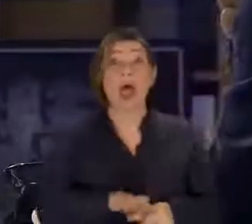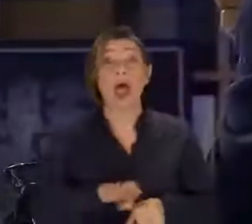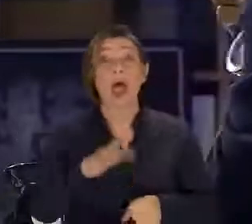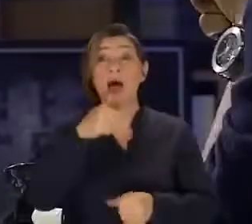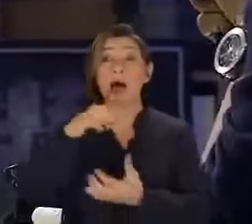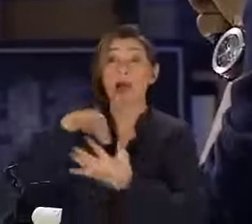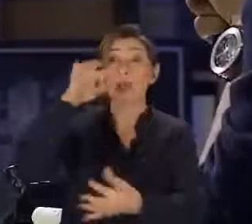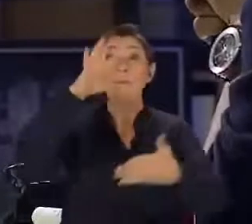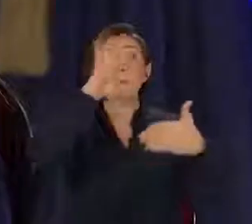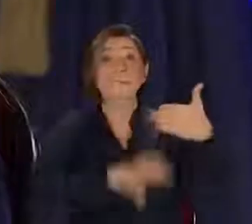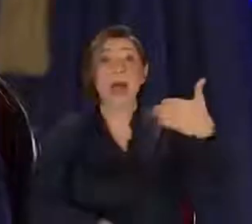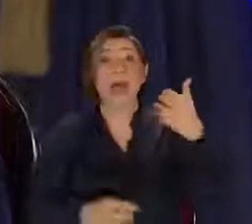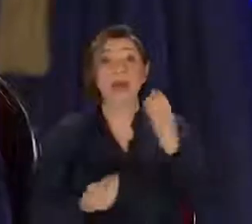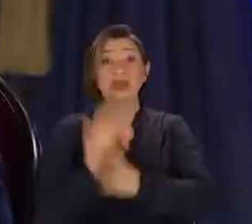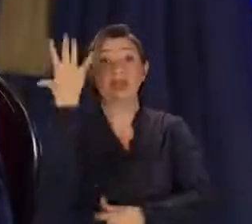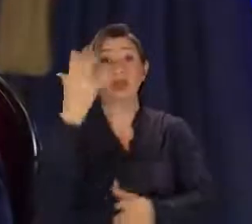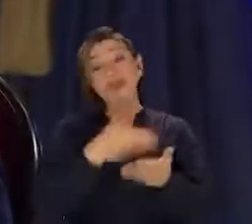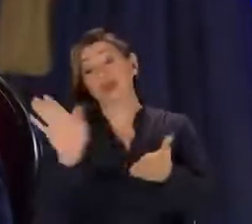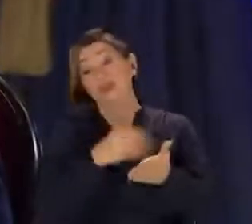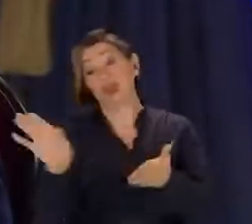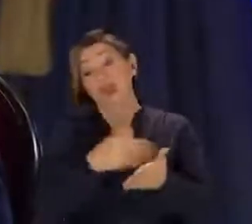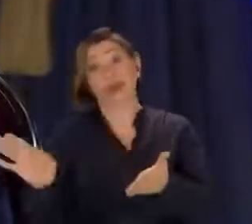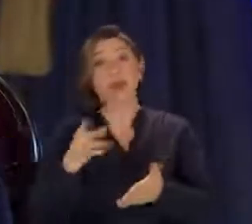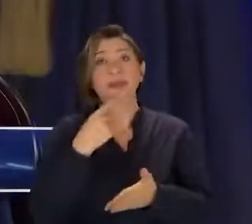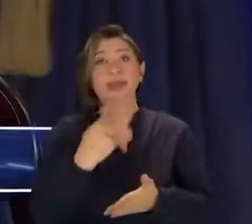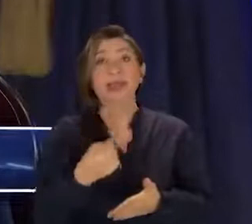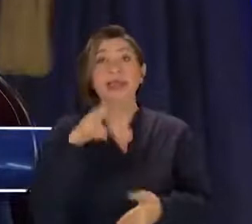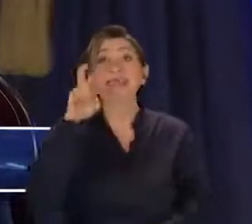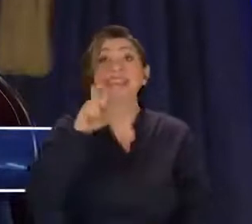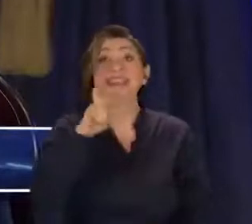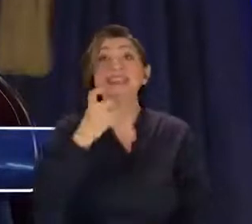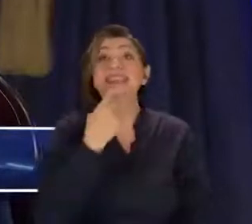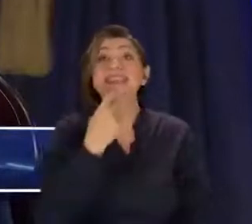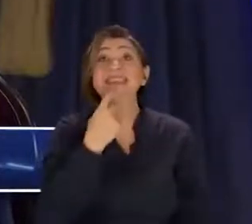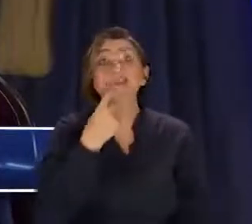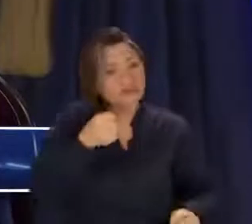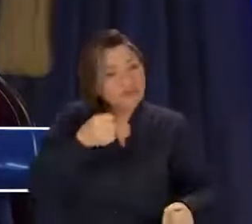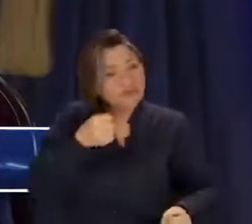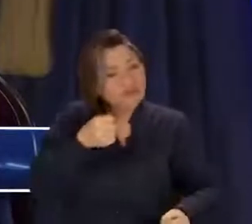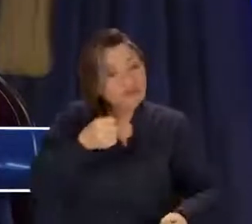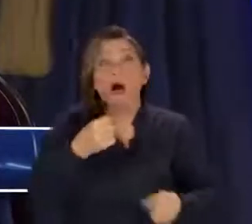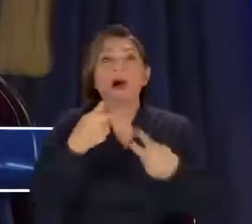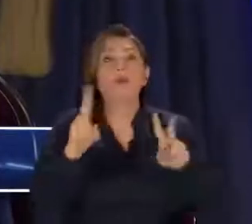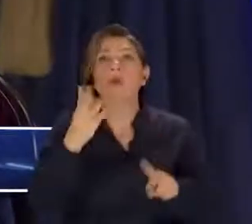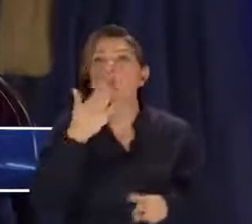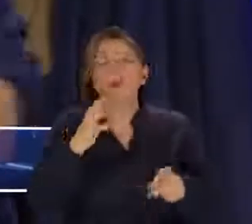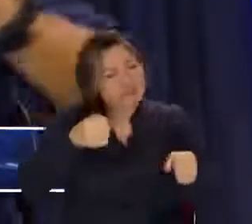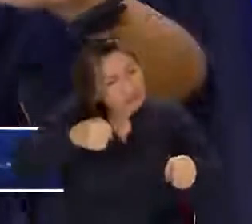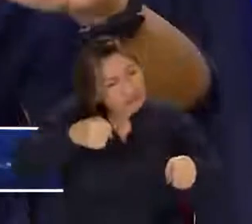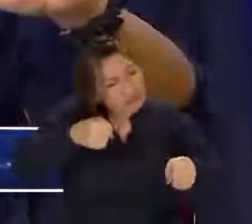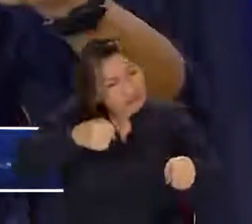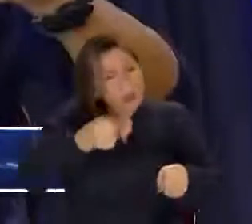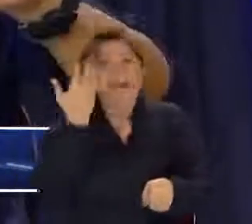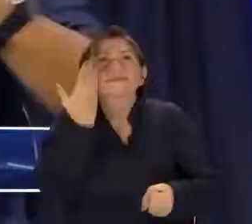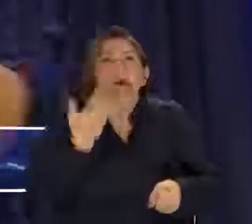adamın makalesini çıkarttırdılar dergiden. Şunu görebiliyor musun? Sekiz yıl sonra hiç affetmiyorlar. Hiç